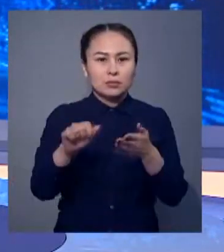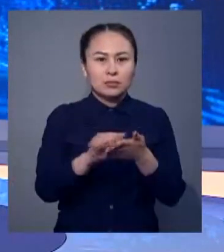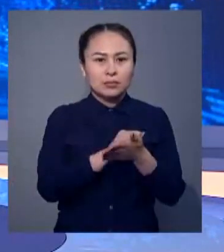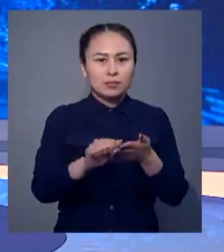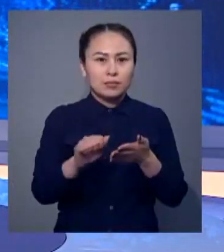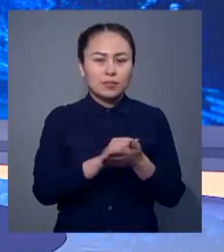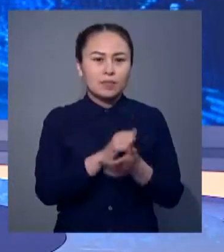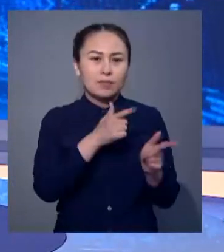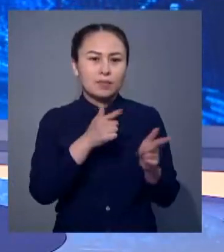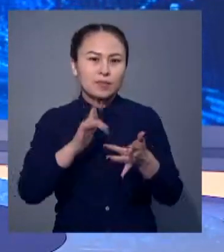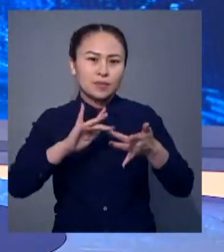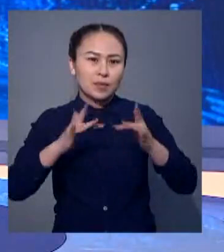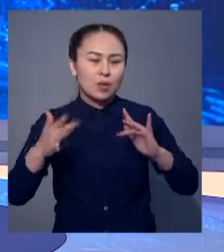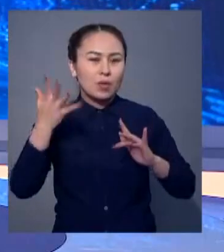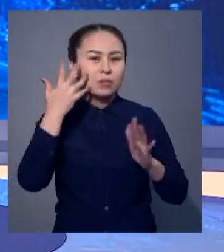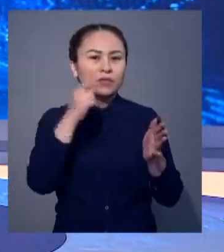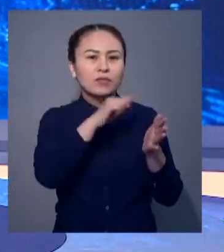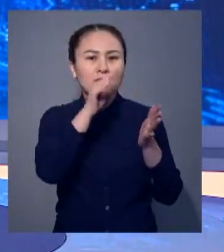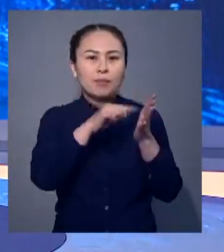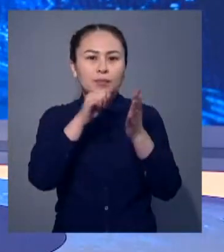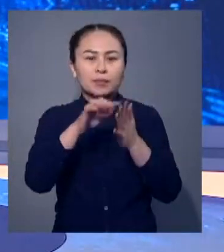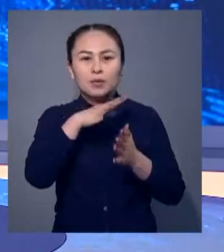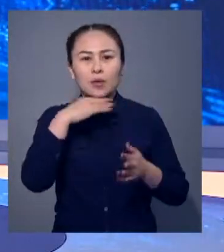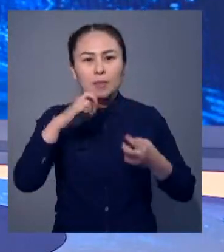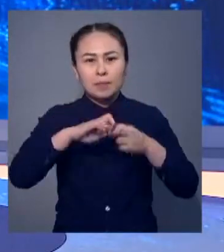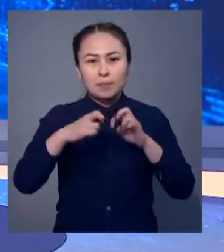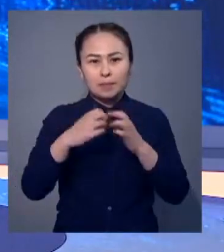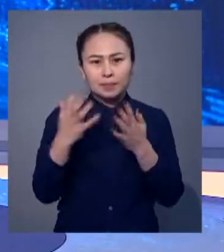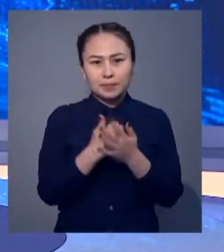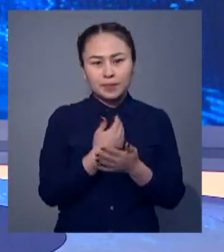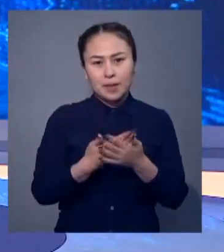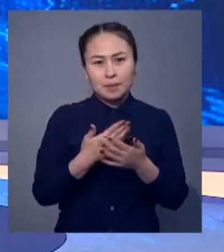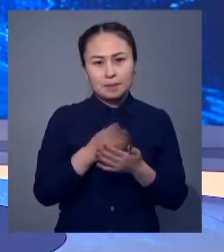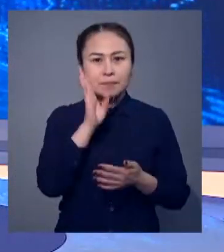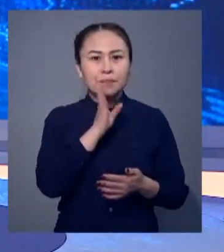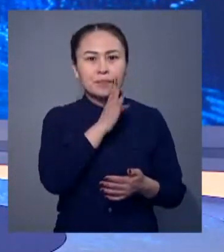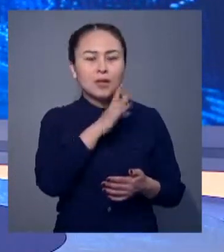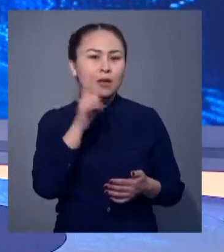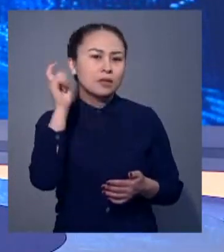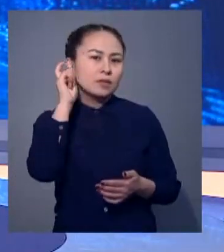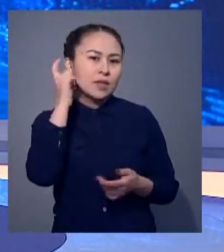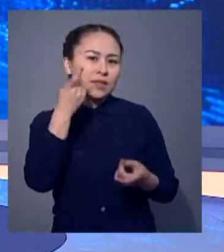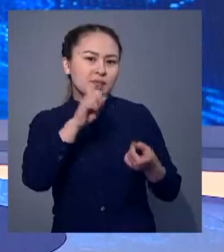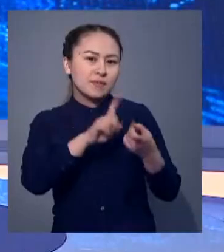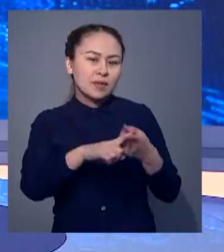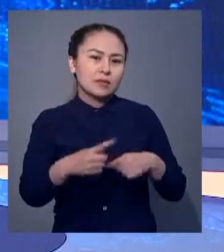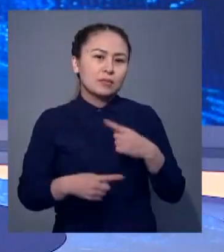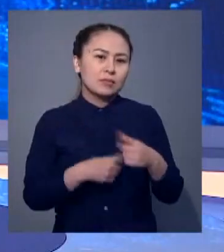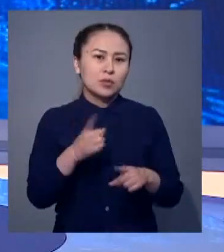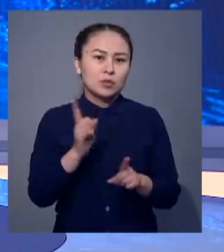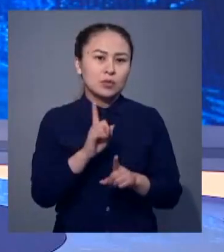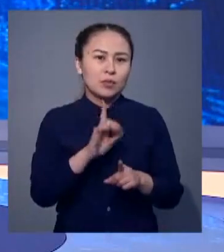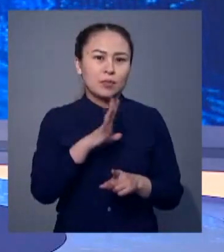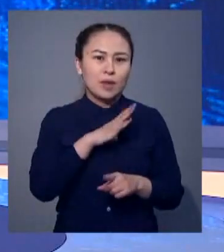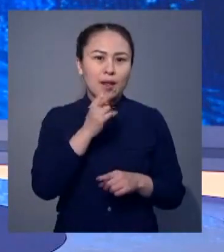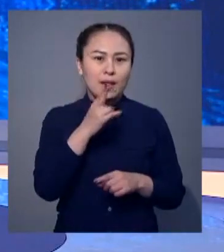әзірлемес бұрын әліметтік зертте өзіргізі бір ғатар түйт күлді анықтаған. Мәселен әйелдердің жас ерекшелегіне ғатыстыға гендерлік кемістіршілік